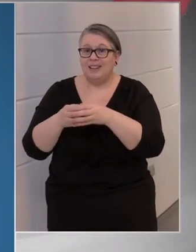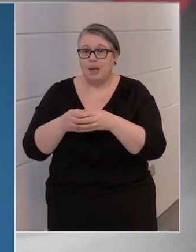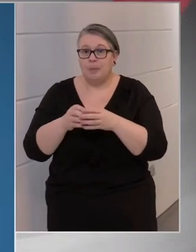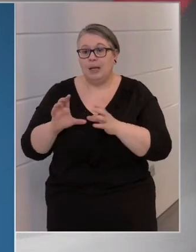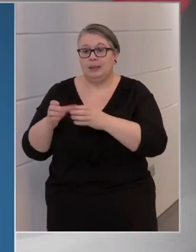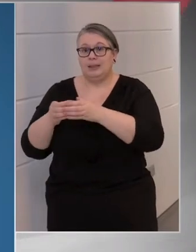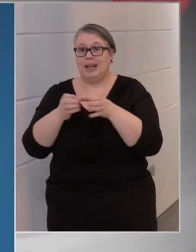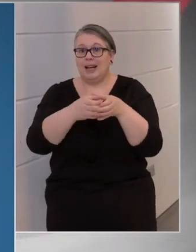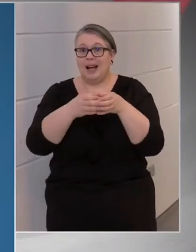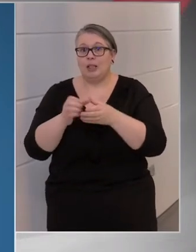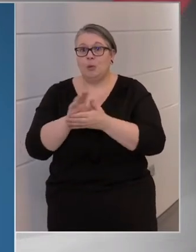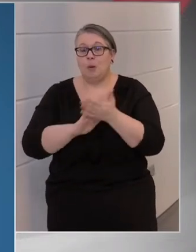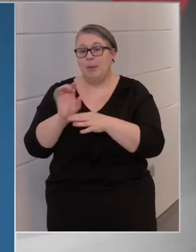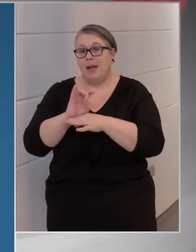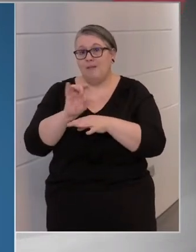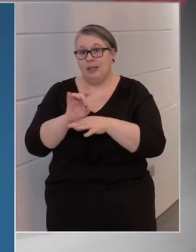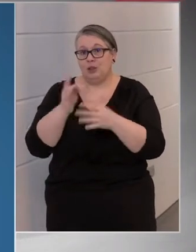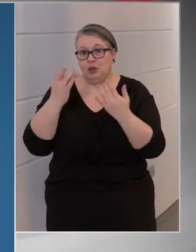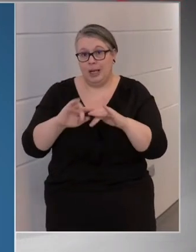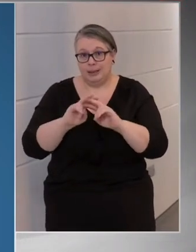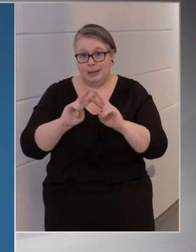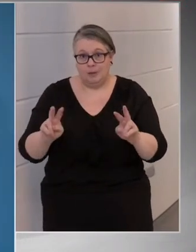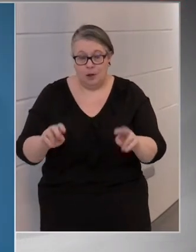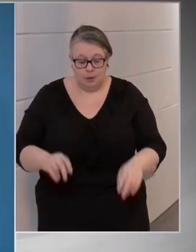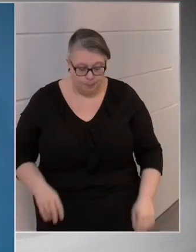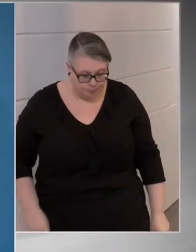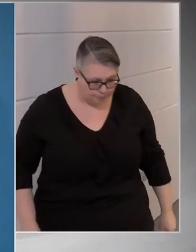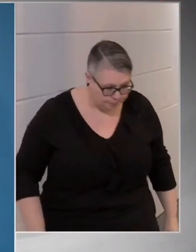szegregátumokban milyen fertőzöttségi helyzet van?